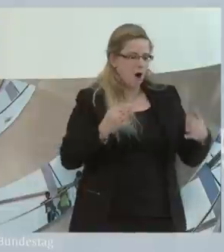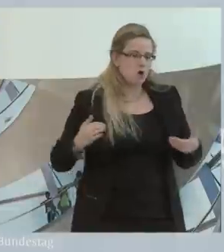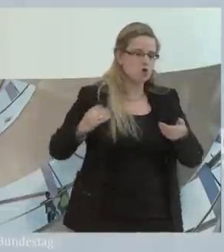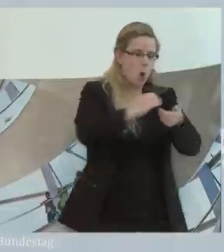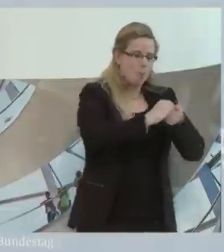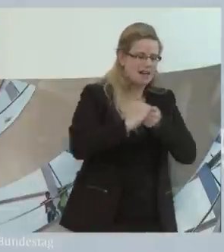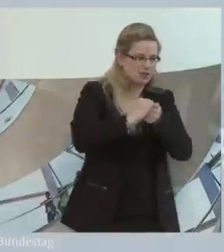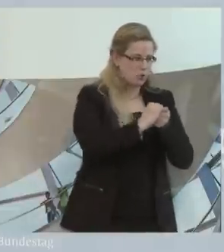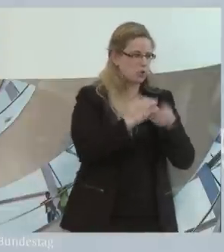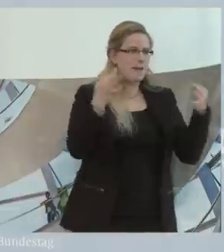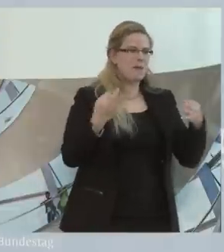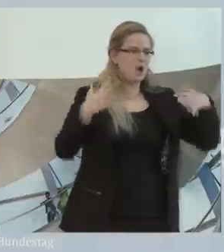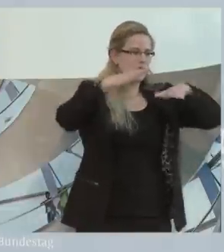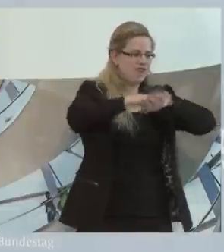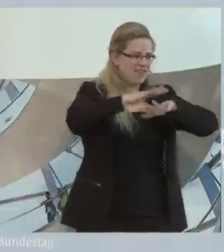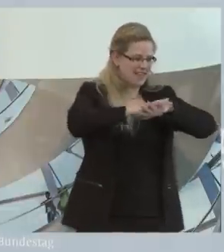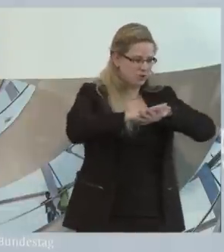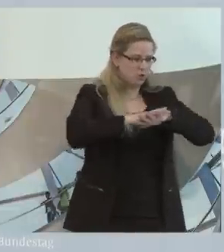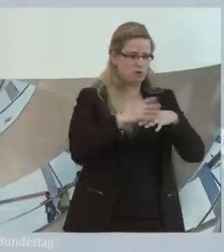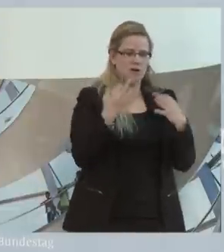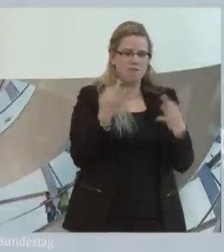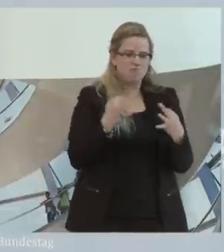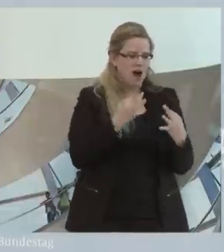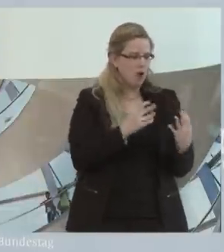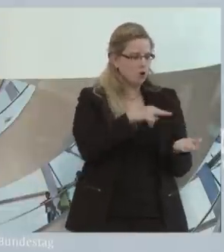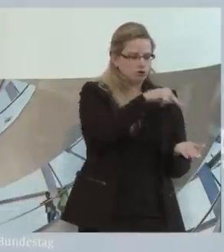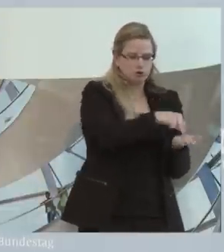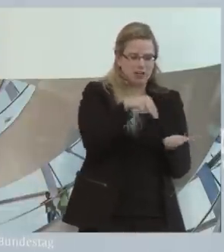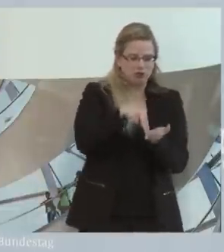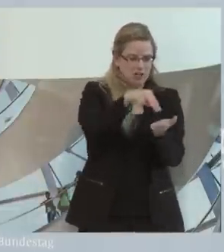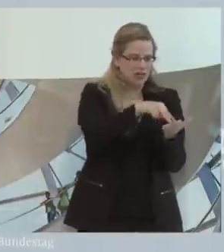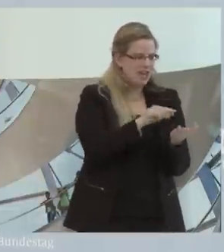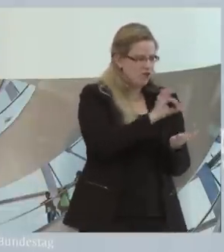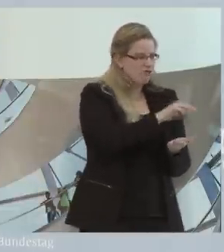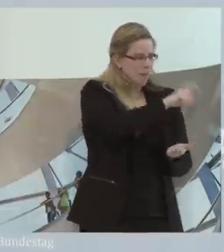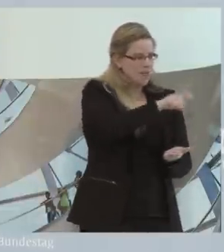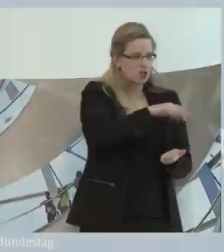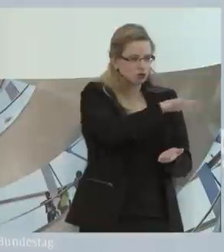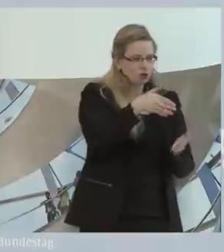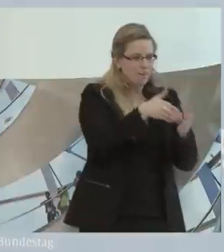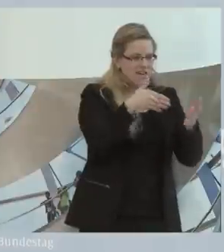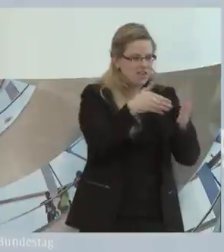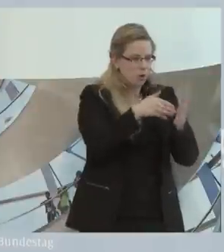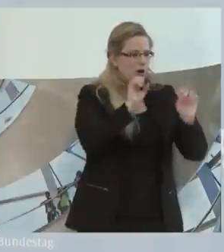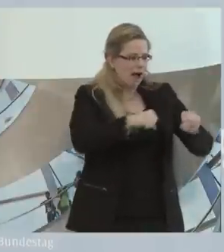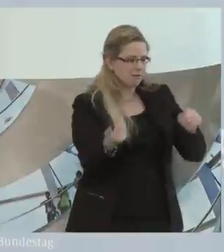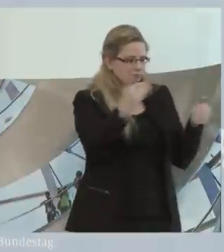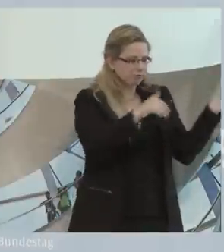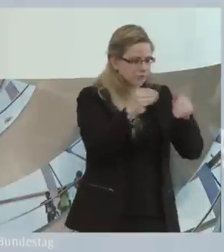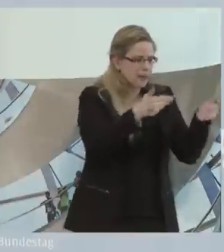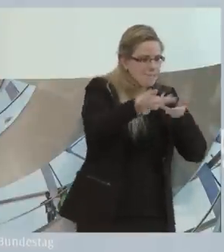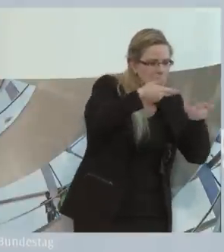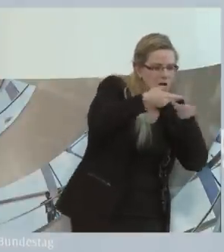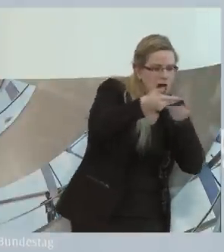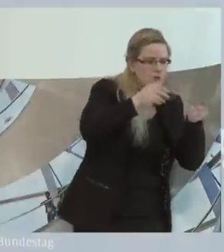kompetente Anlaufstellen für Menschen mit Behinderungen und ihre Angehörigen und eine Beratung wie aus einer Hand aussehen?